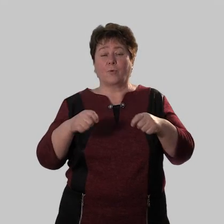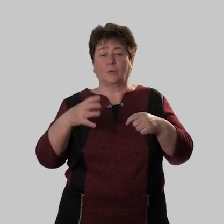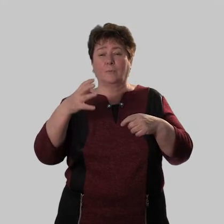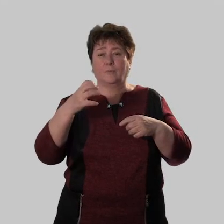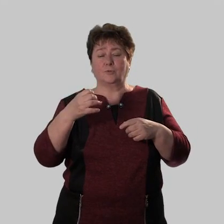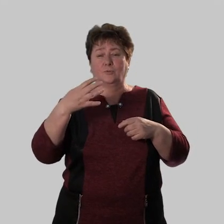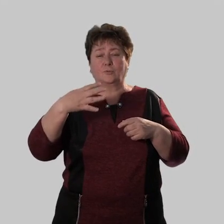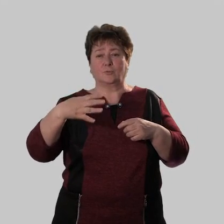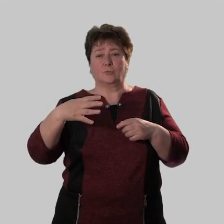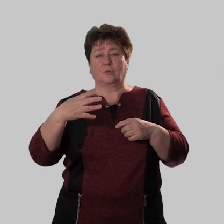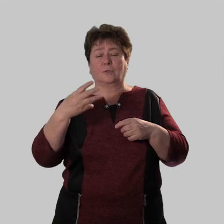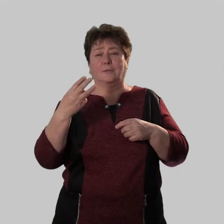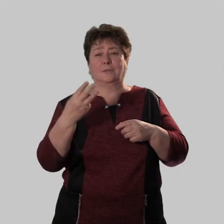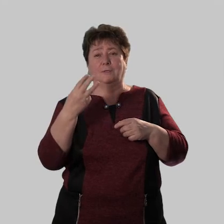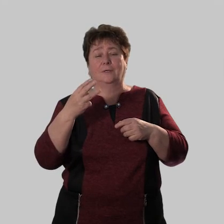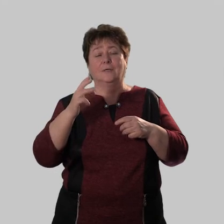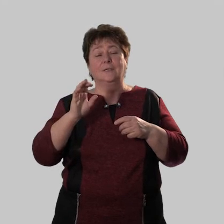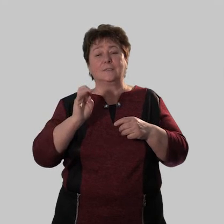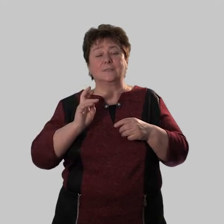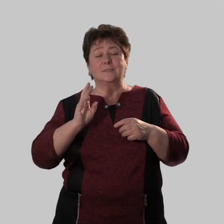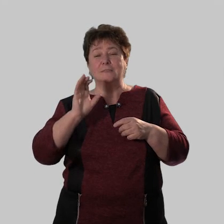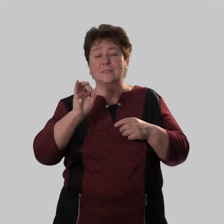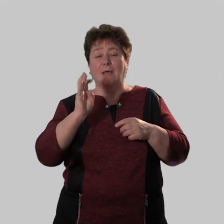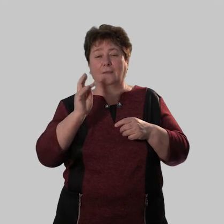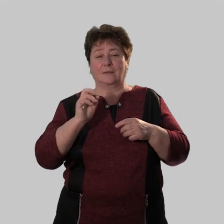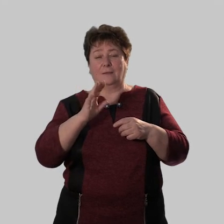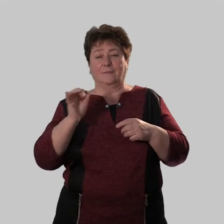Продано пятьсот сорок трое санок.